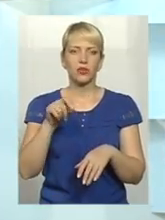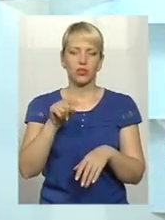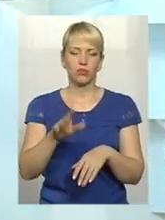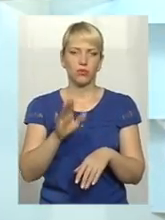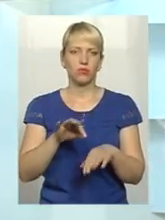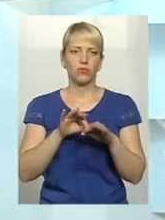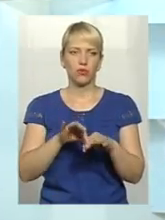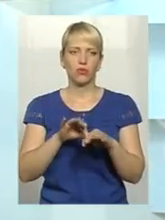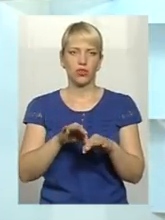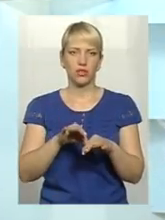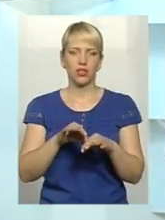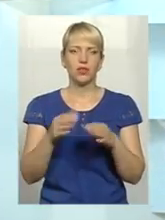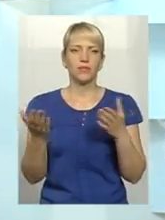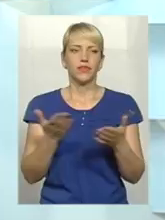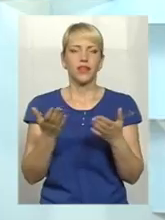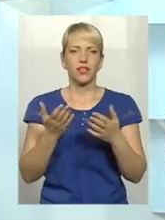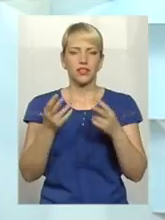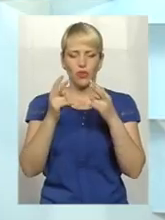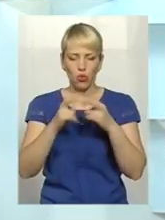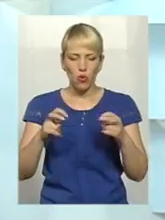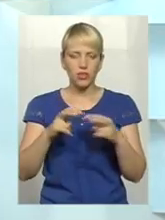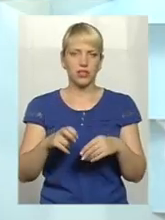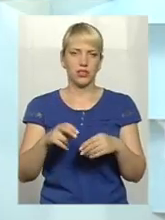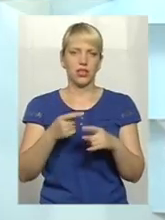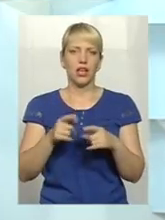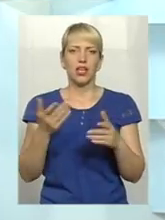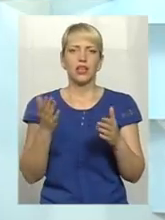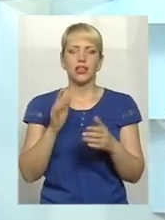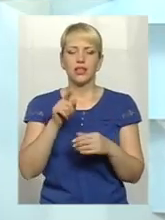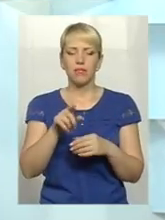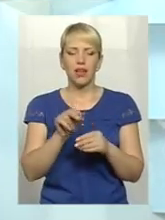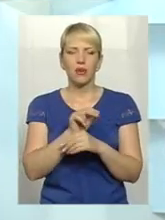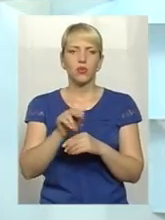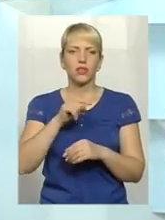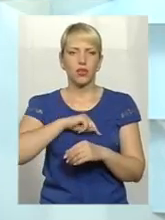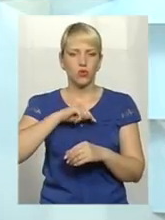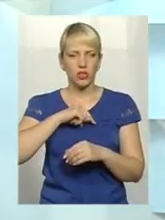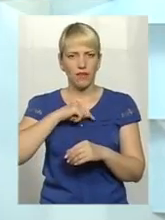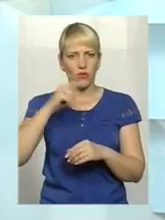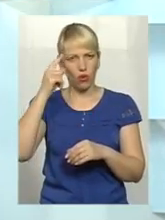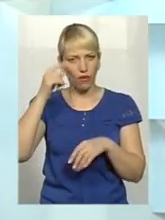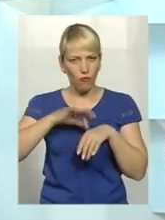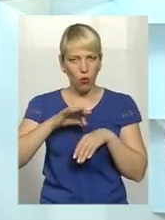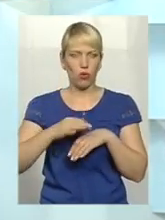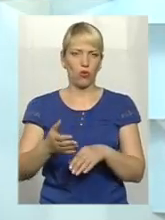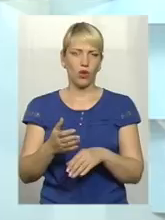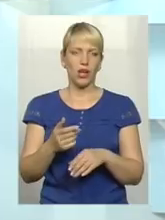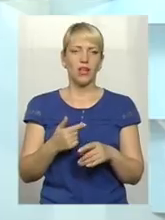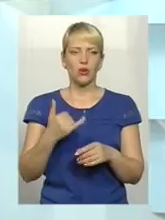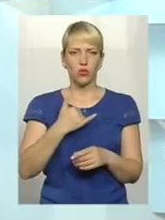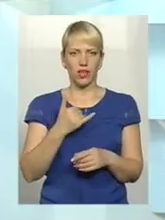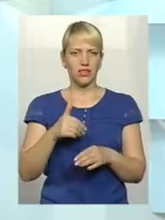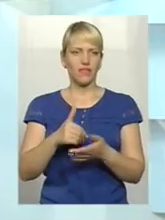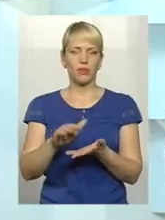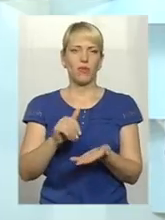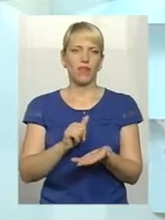проводити, з моєї точки зору, якісь досліди, що тебе вже лікують як душевного хворого чи як хворого. В нас дебільшого відмовляються вони